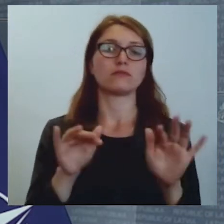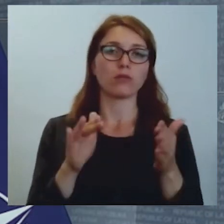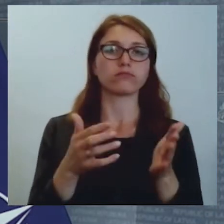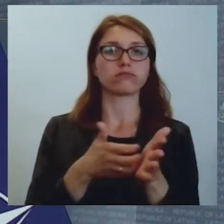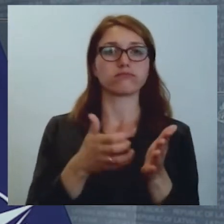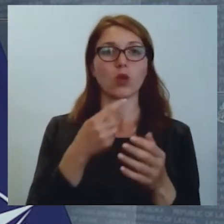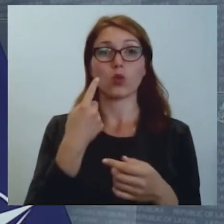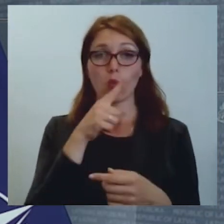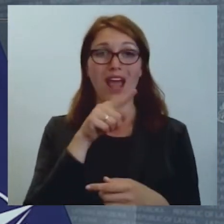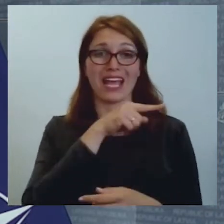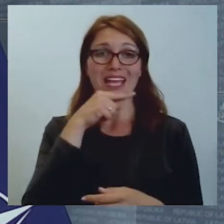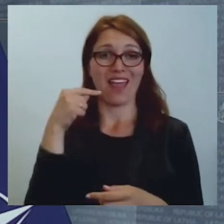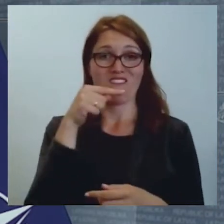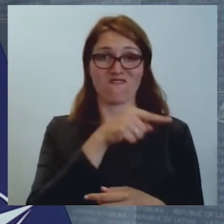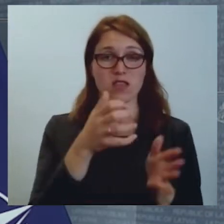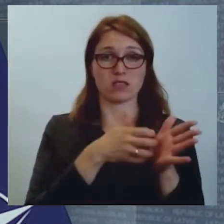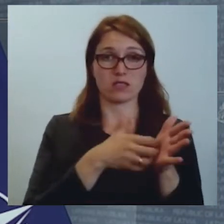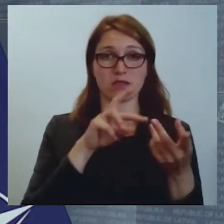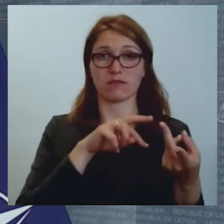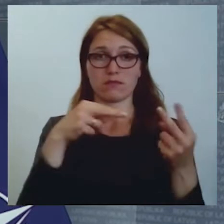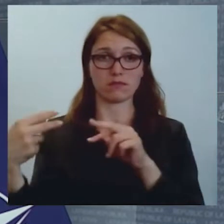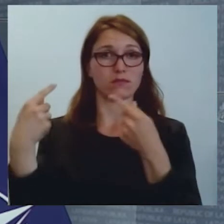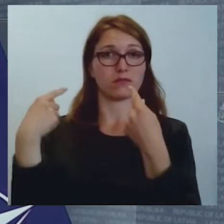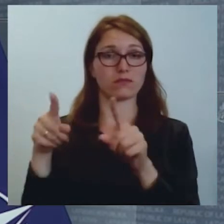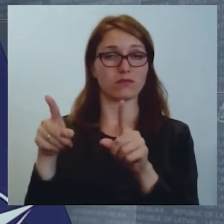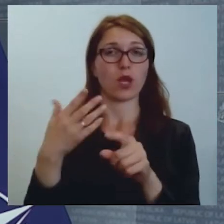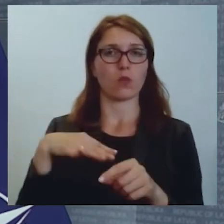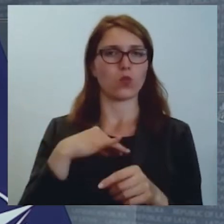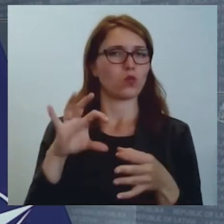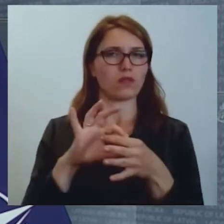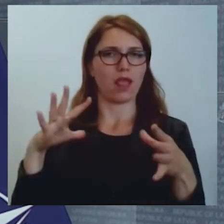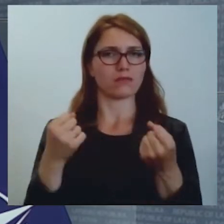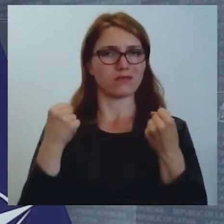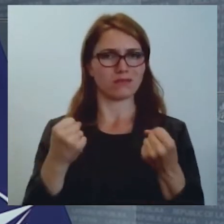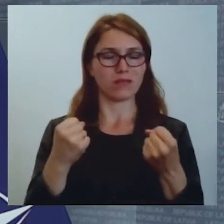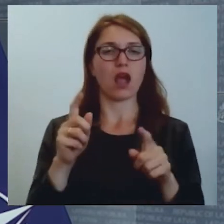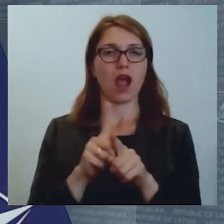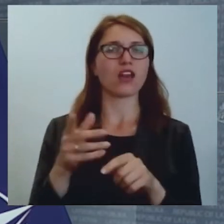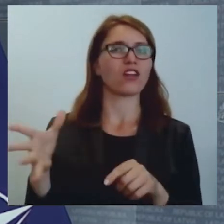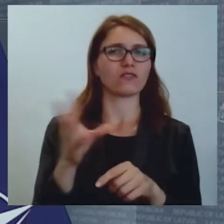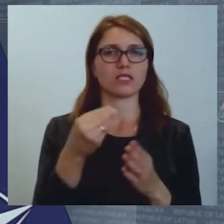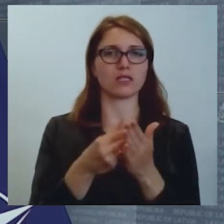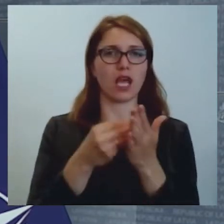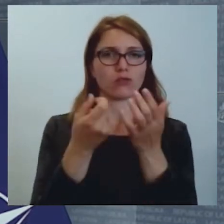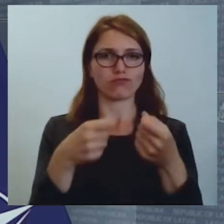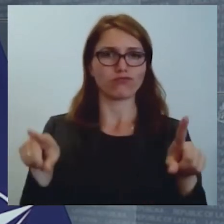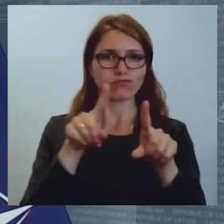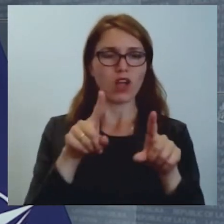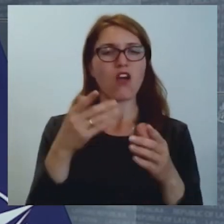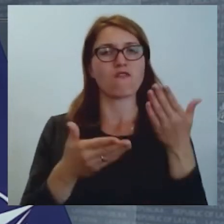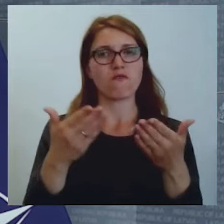resursiem uz mūsu enerģētiskās neatkarības stiprināšanu, inflāciju, iespējamā recesī,